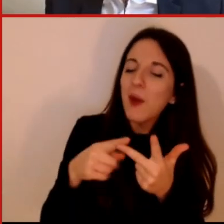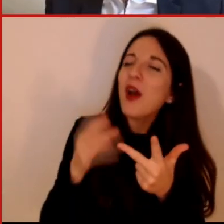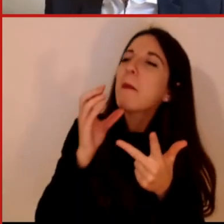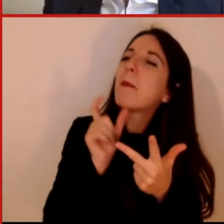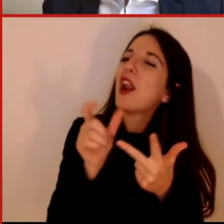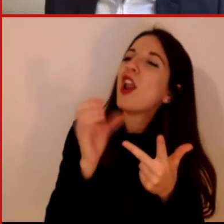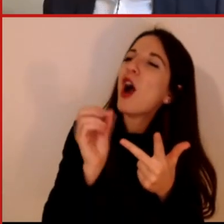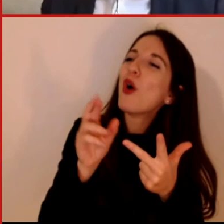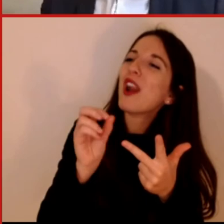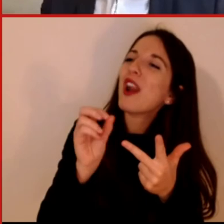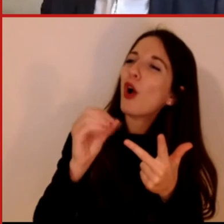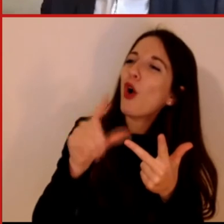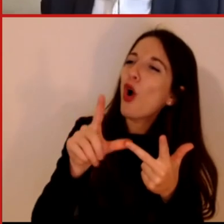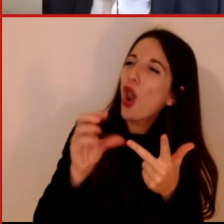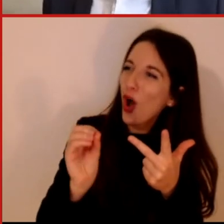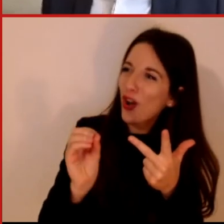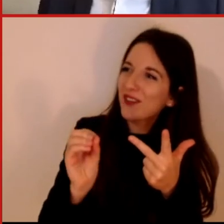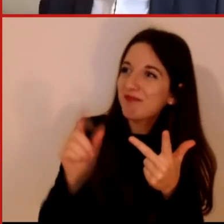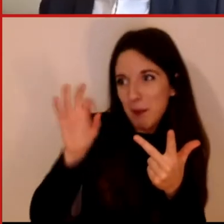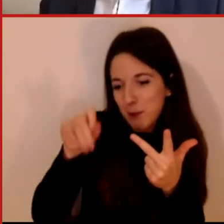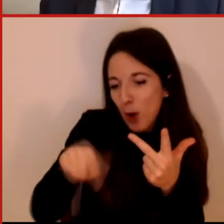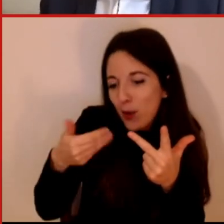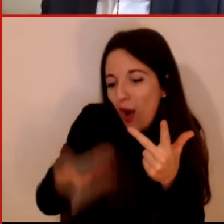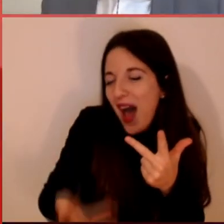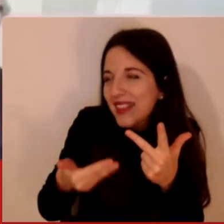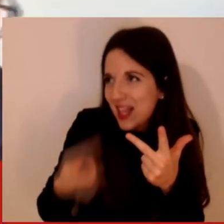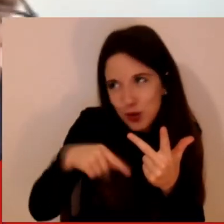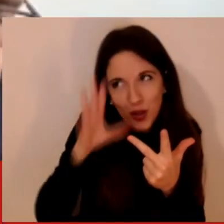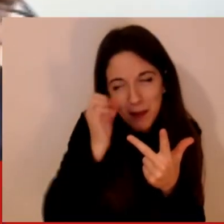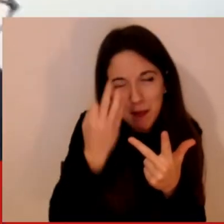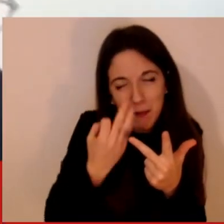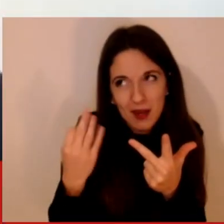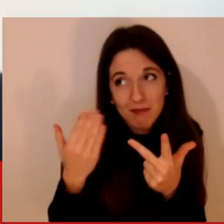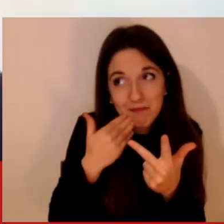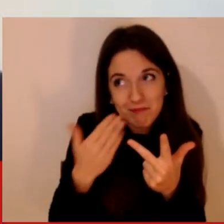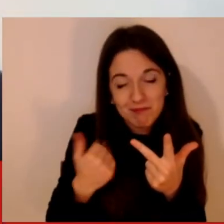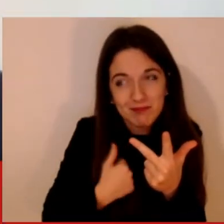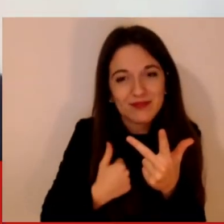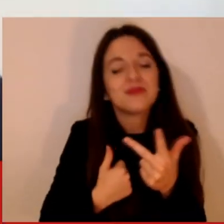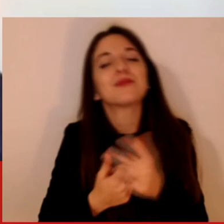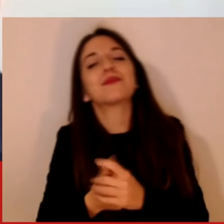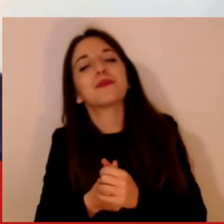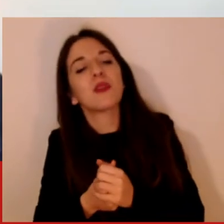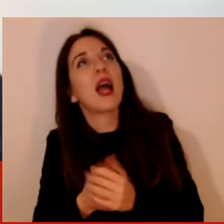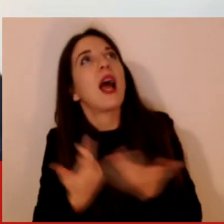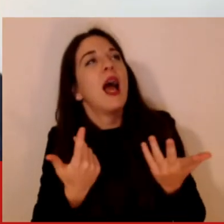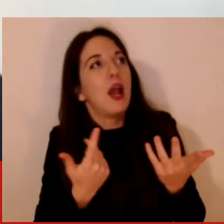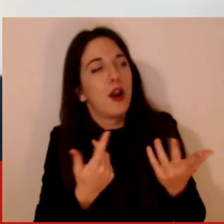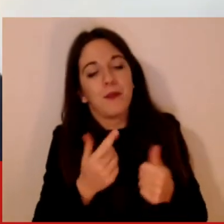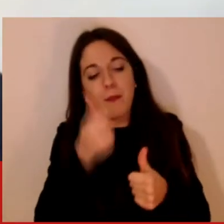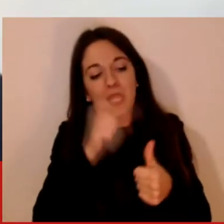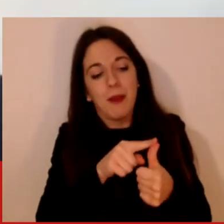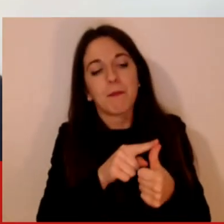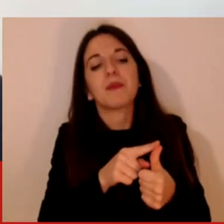dati e con questo ci avviamo alla conclusione, grazie. Allora la domanda su cosa abbiamo imparato, abbiamo imparato che non dobbiamo